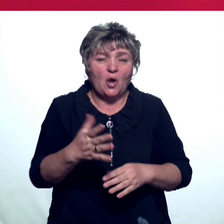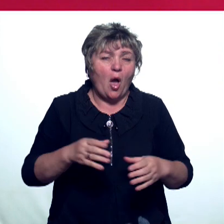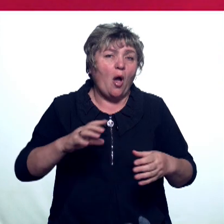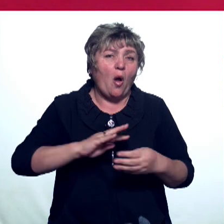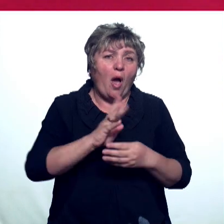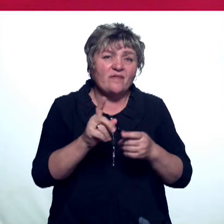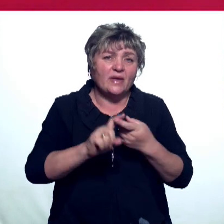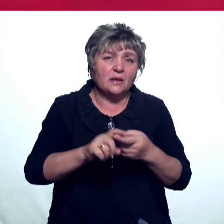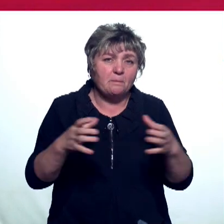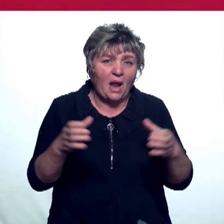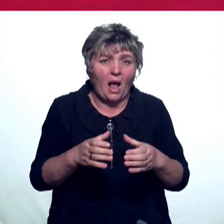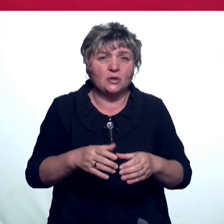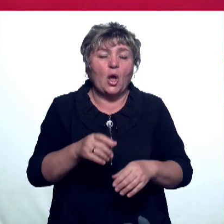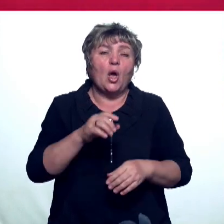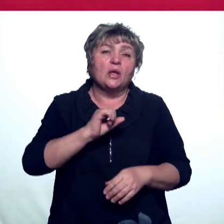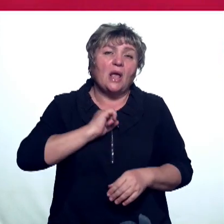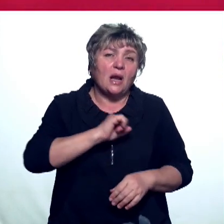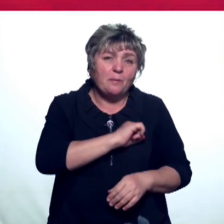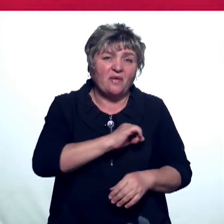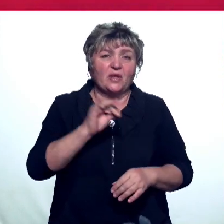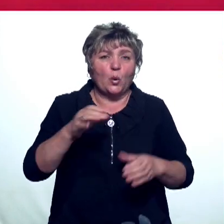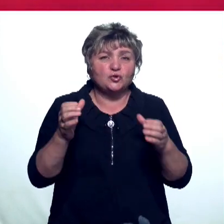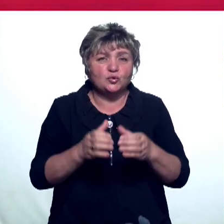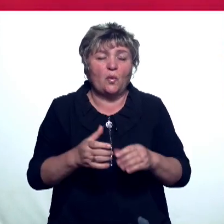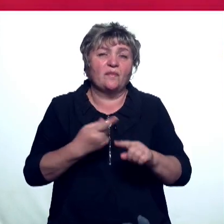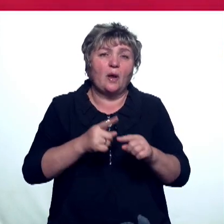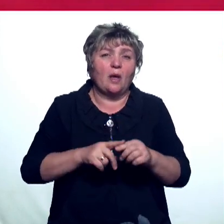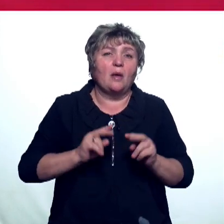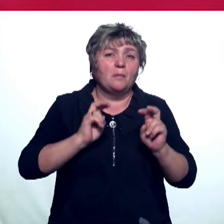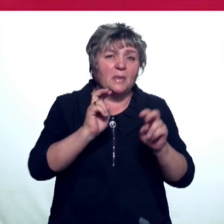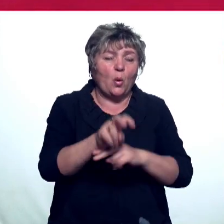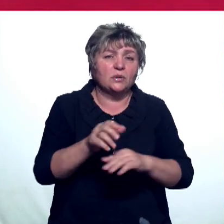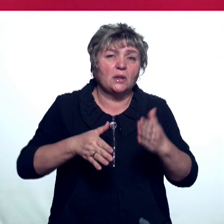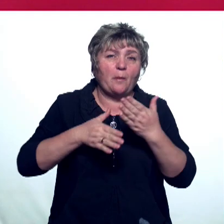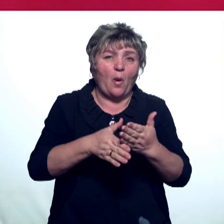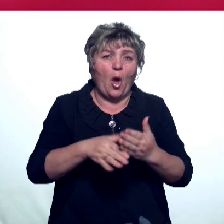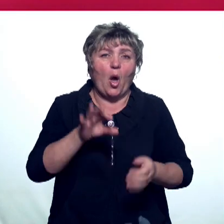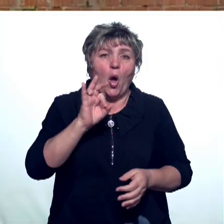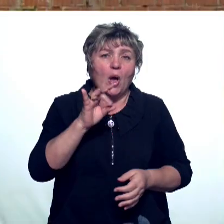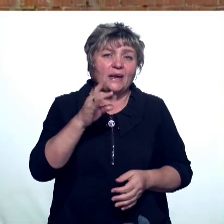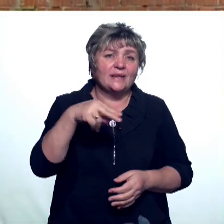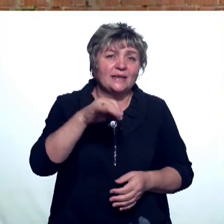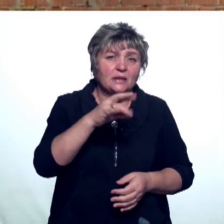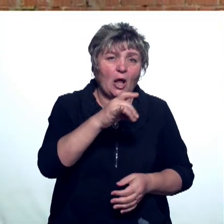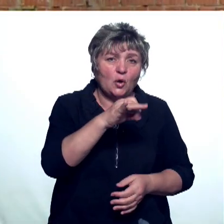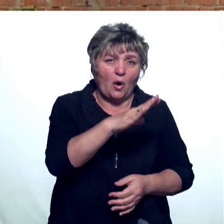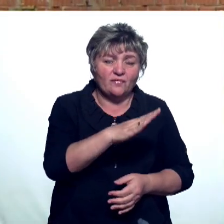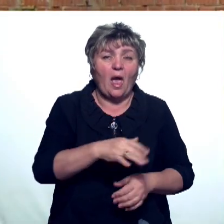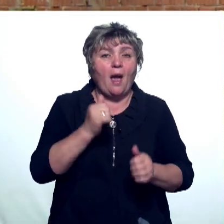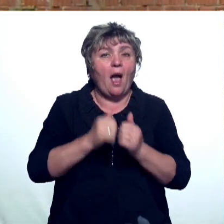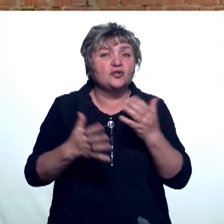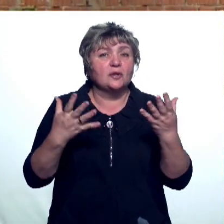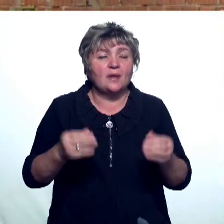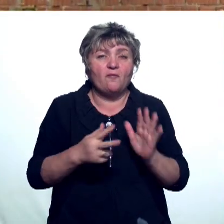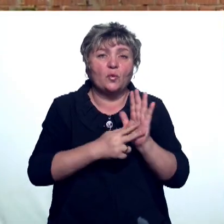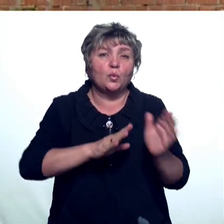-бригад. А на помощь участковым терапевтам в поликлинике выводят на работу ординаторов. Елена Буховская расскажет. Каждый